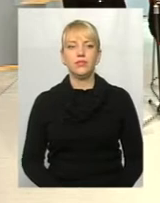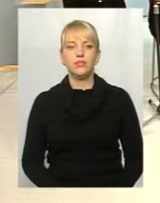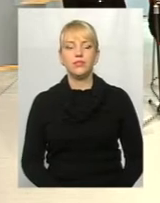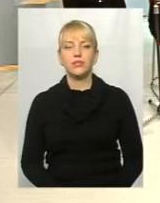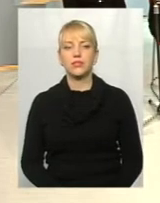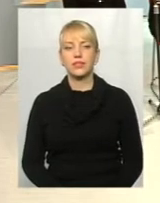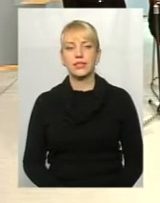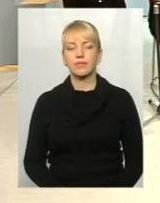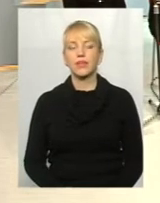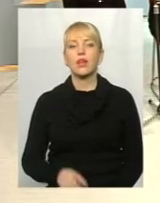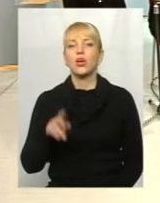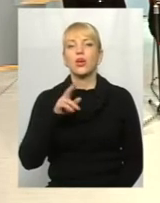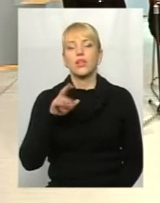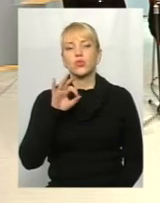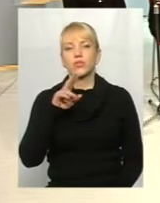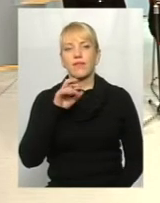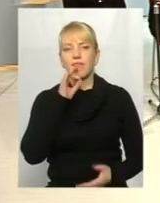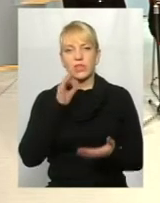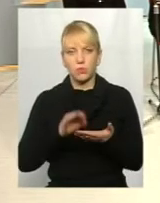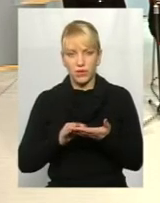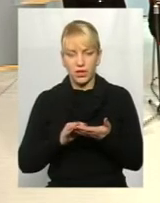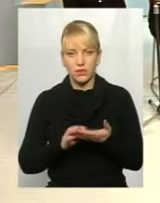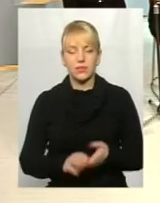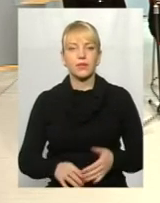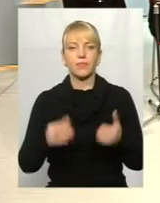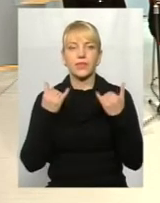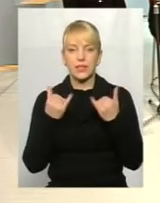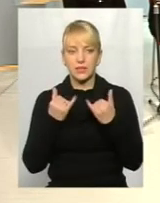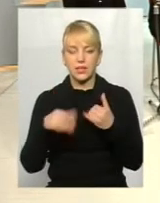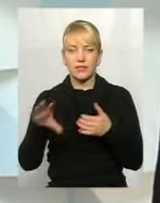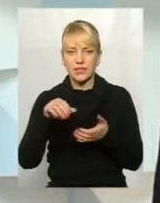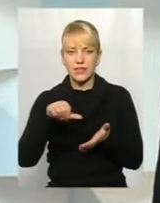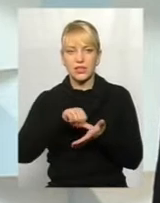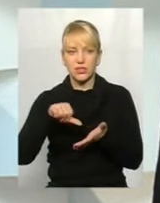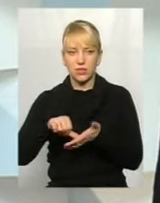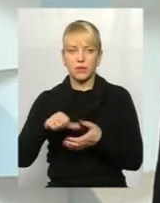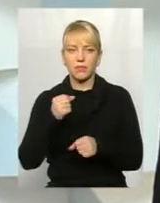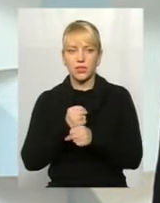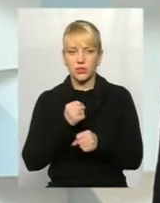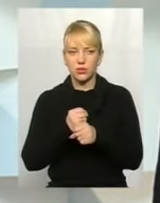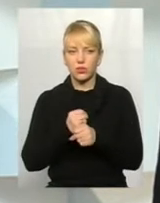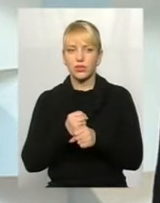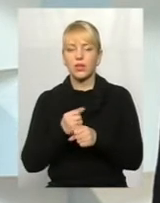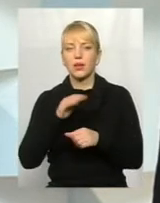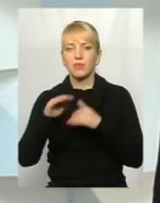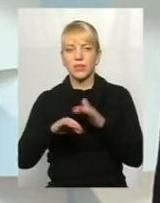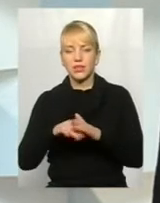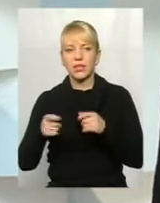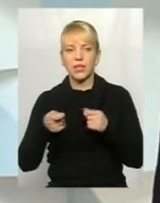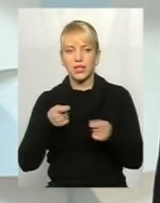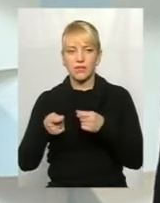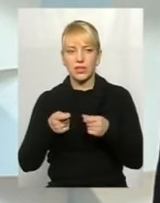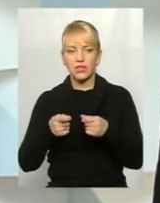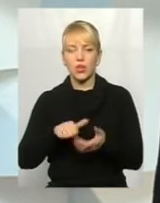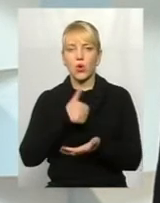відповідальність. Зараз всі дільничні педіатри працюють під гідею і під керівництвом головних